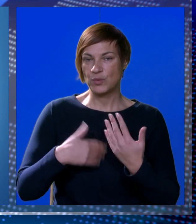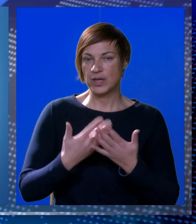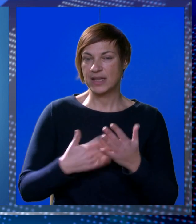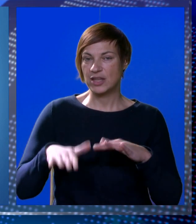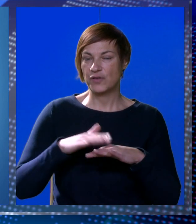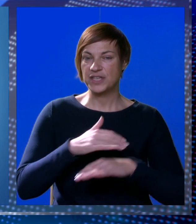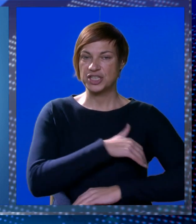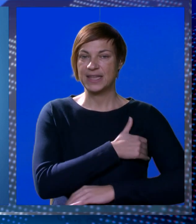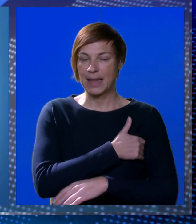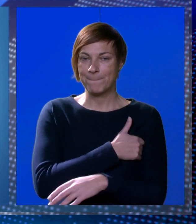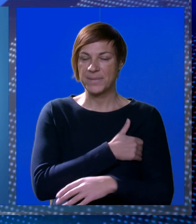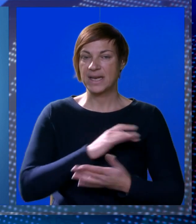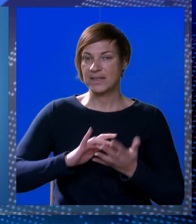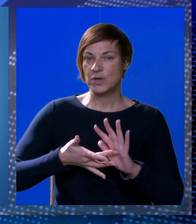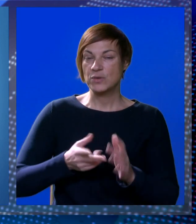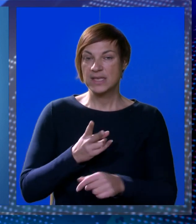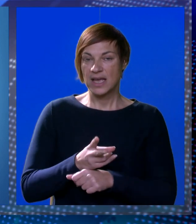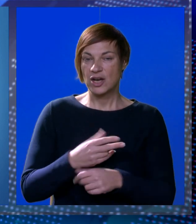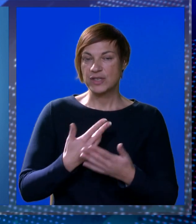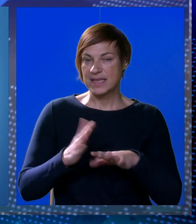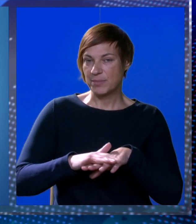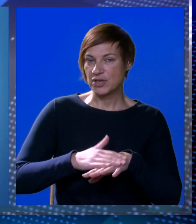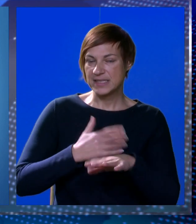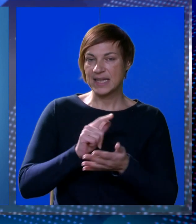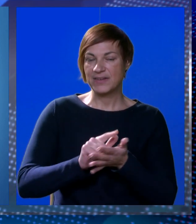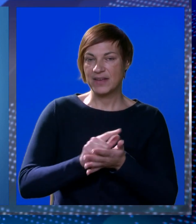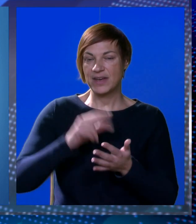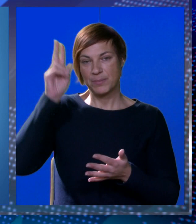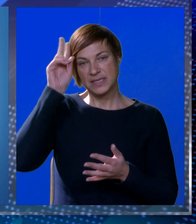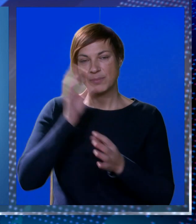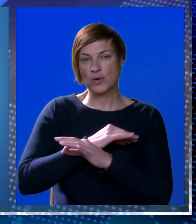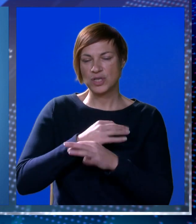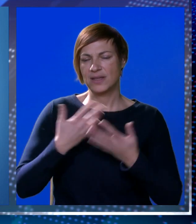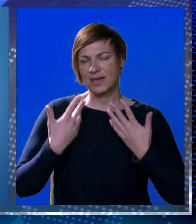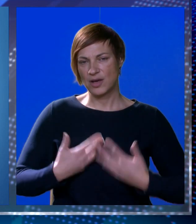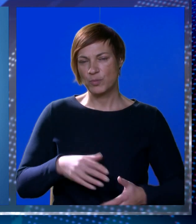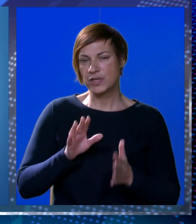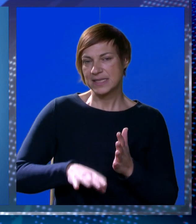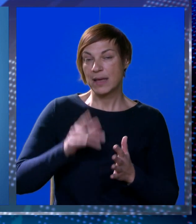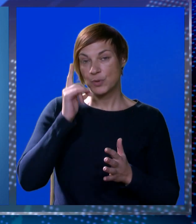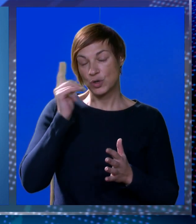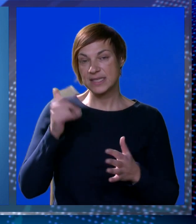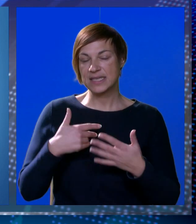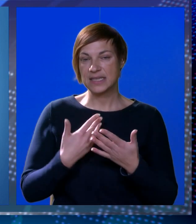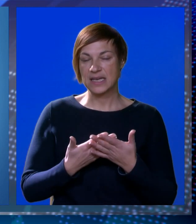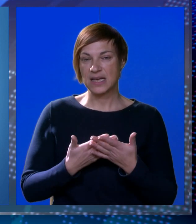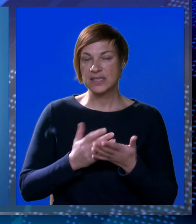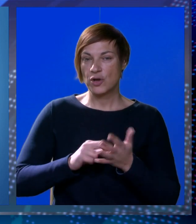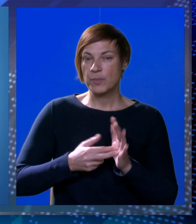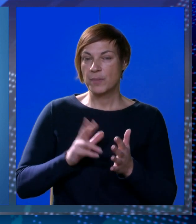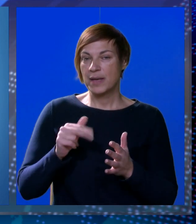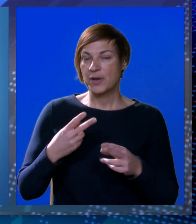unutrašnjosti te nešto više temperature zraka u cijeloj zemlji, osjetljivi meteoropati se mogu žaliti na umor i slabiju koncentraciju.